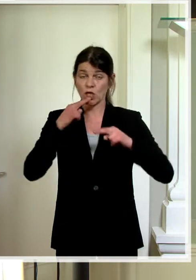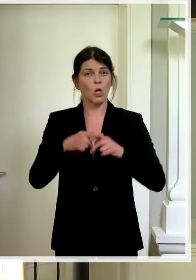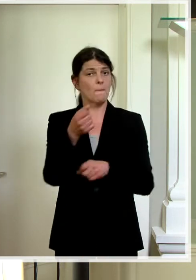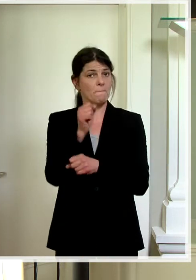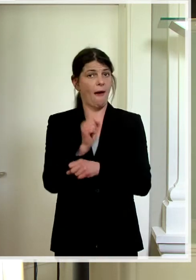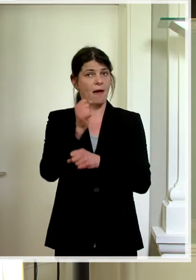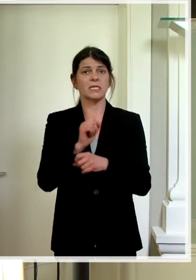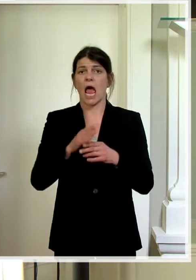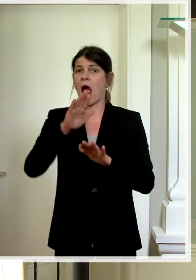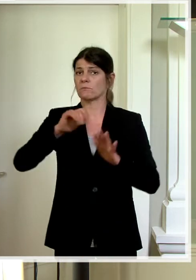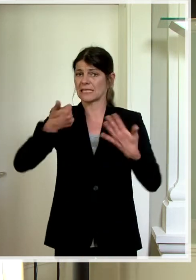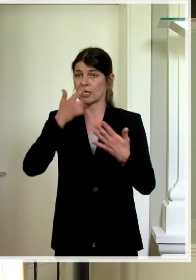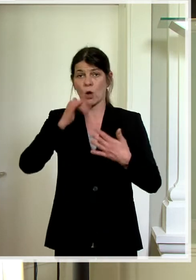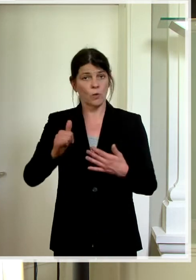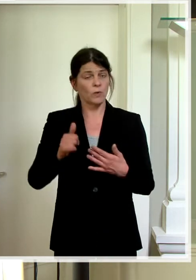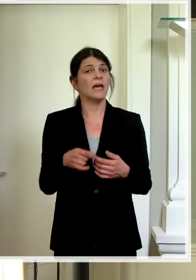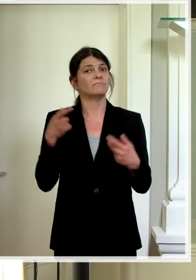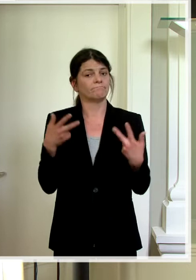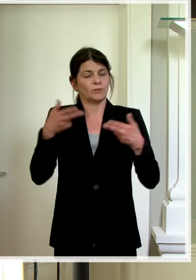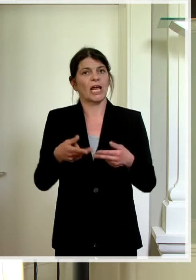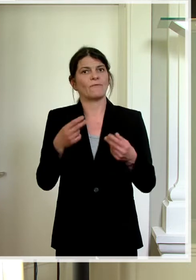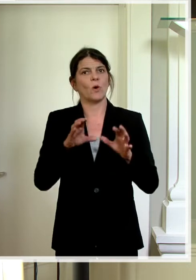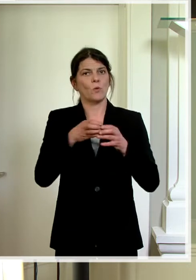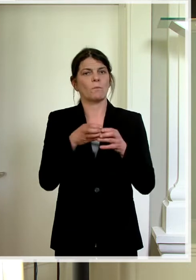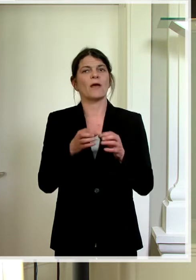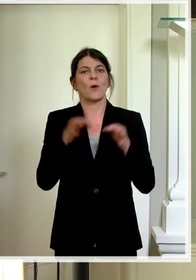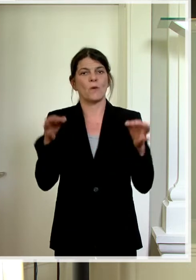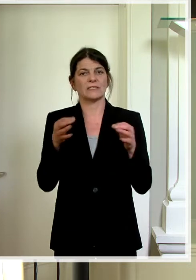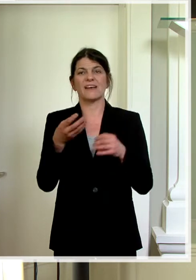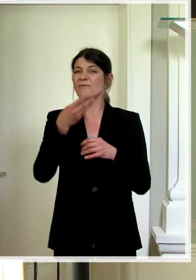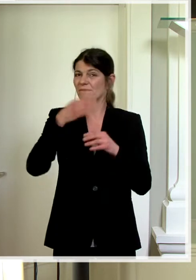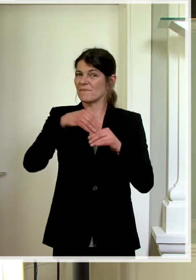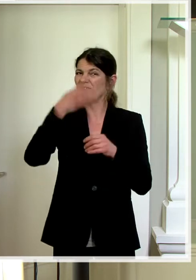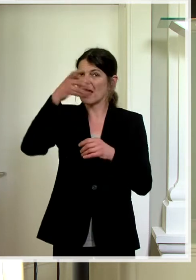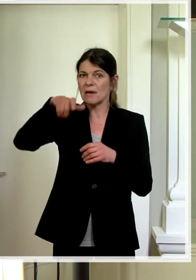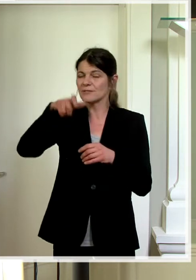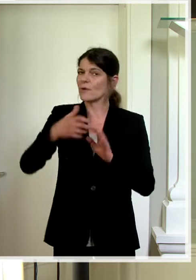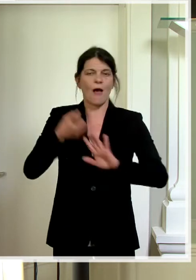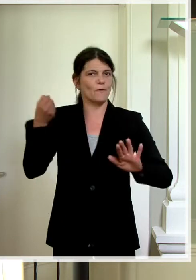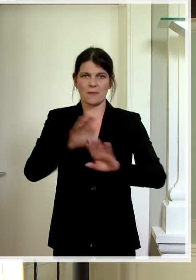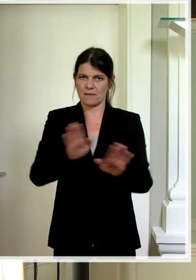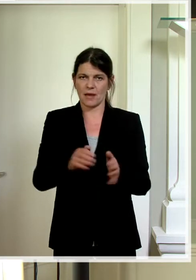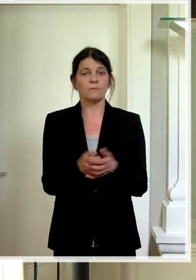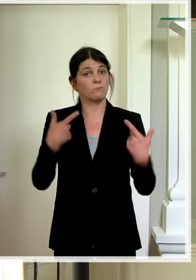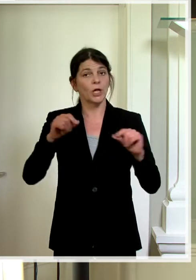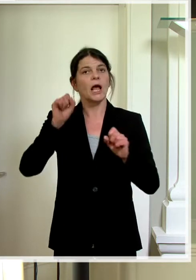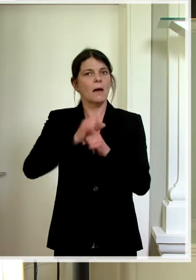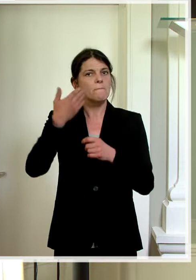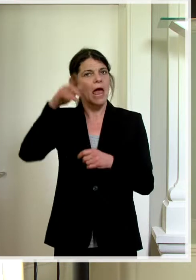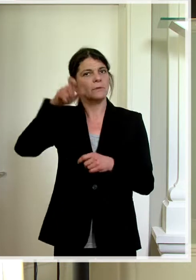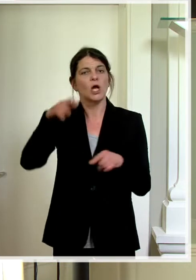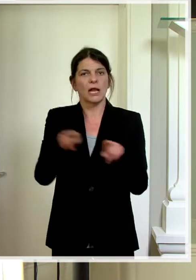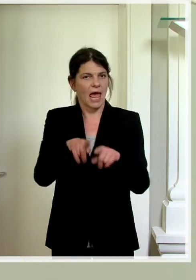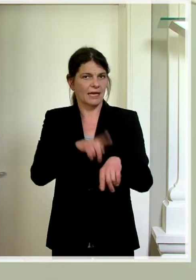Bars, werden ab dem 6. Juni die Beschränkungen der Gruppengrößen von vier Personen aufgehoben. Das heißt, es können wieder mehr Personen